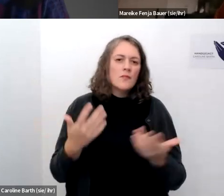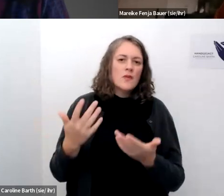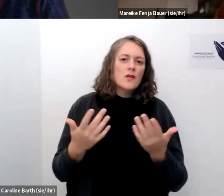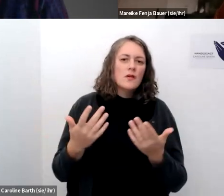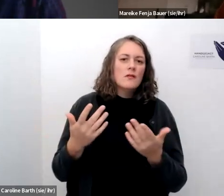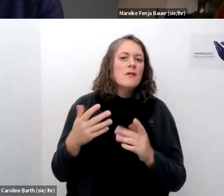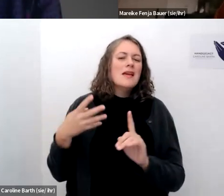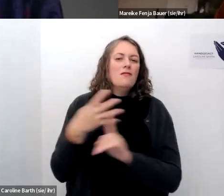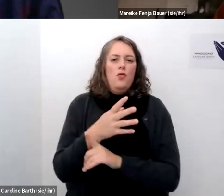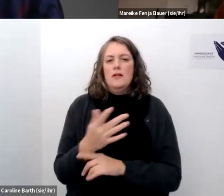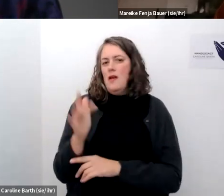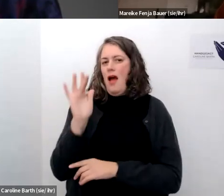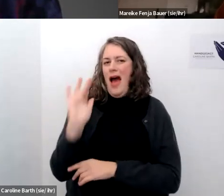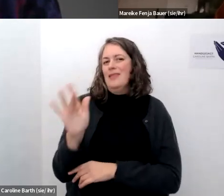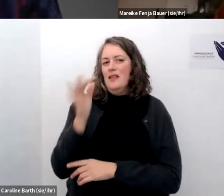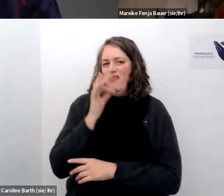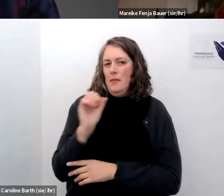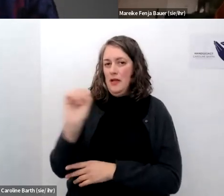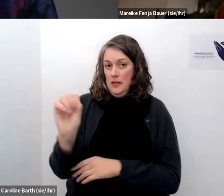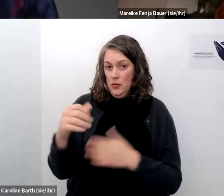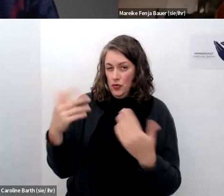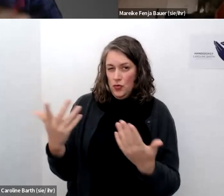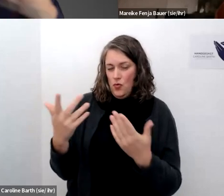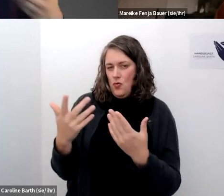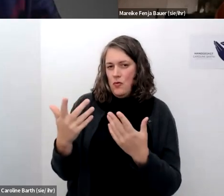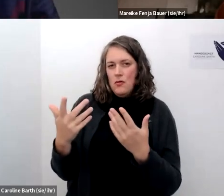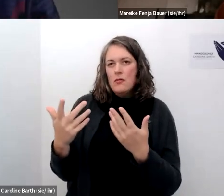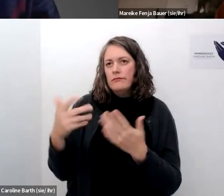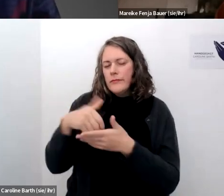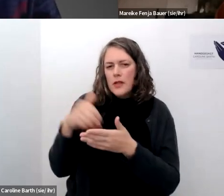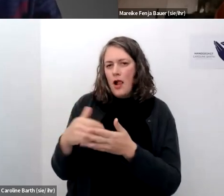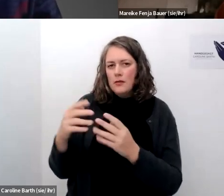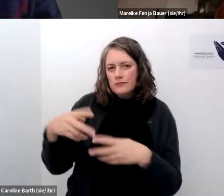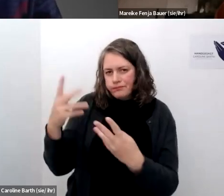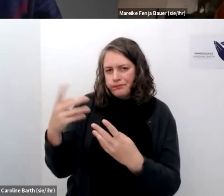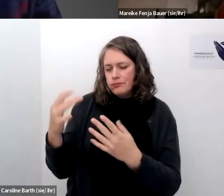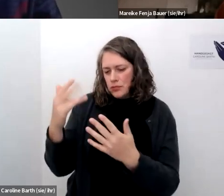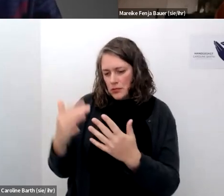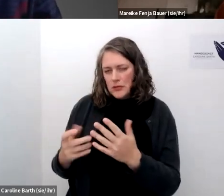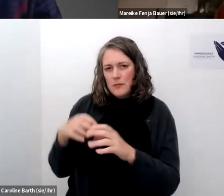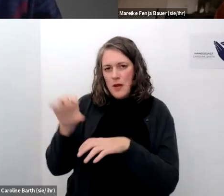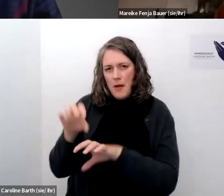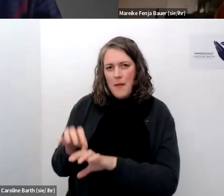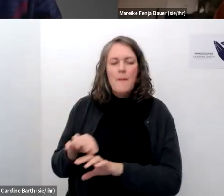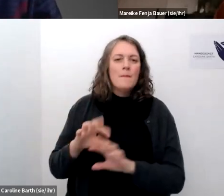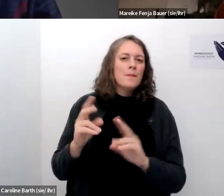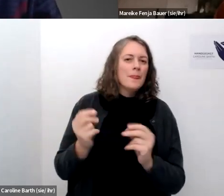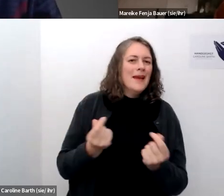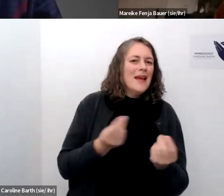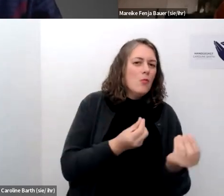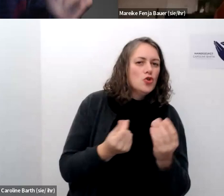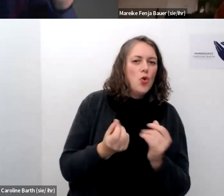influencerin mit den materialien eben oder mit ihren inhalten bestimmte emotionen und affekte